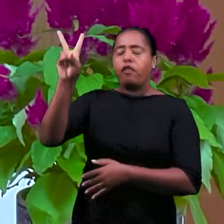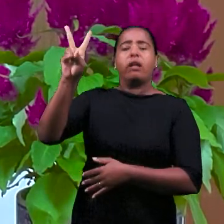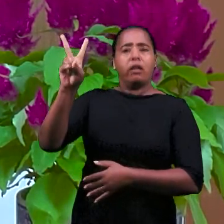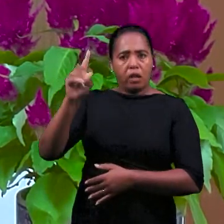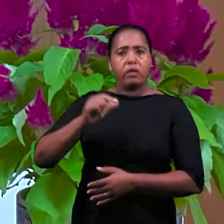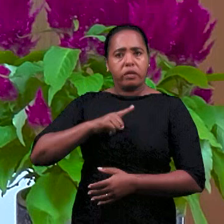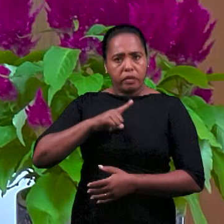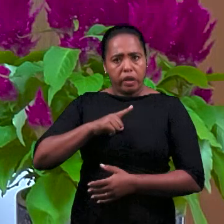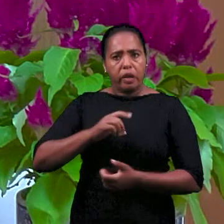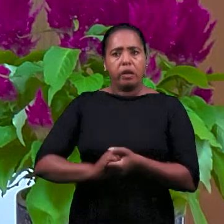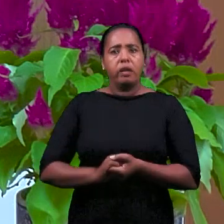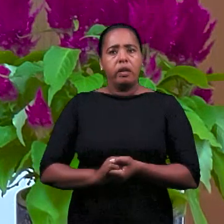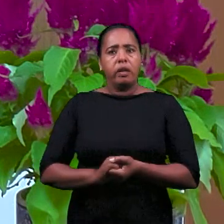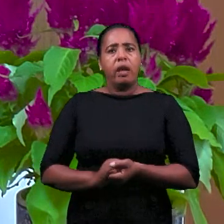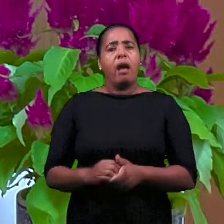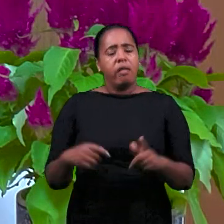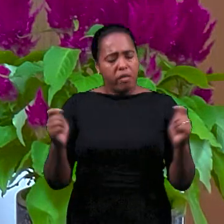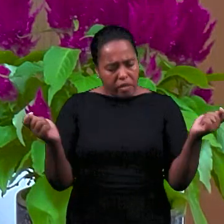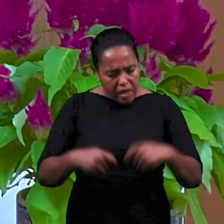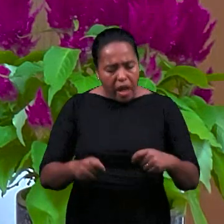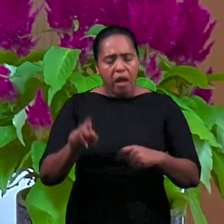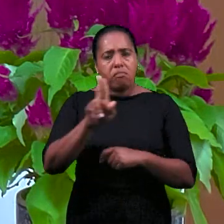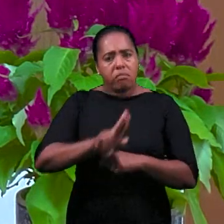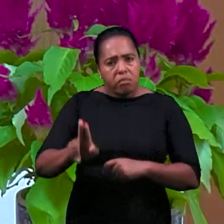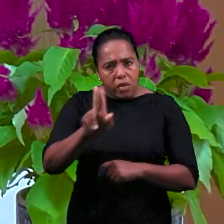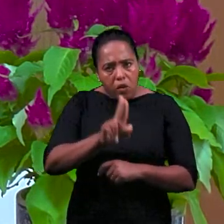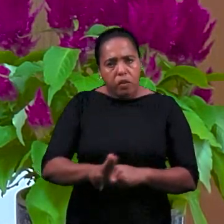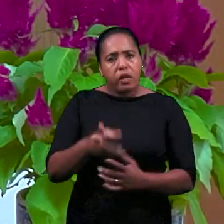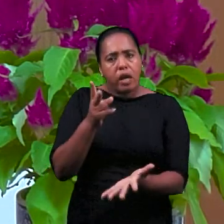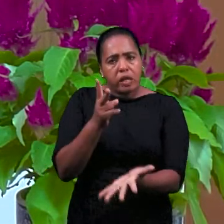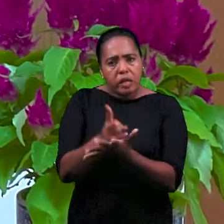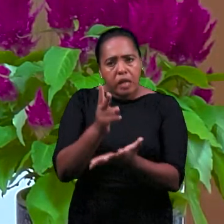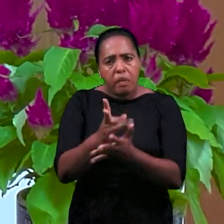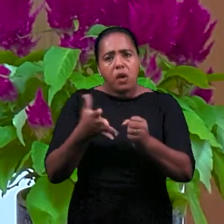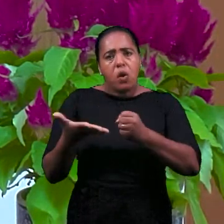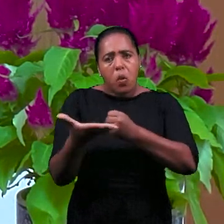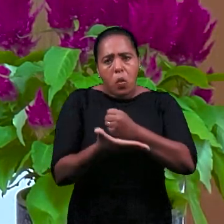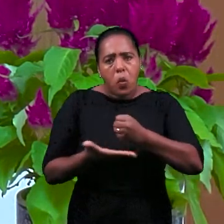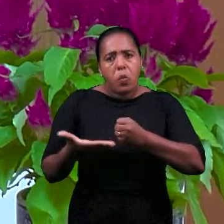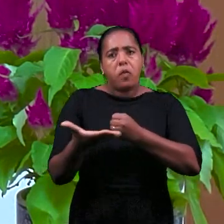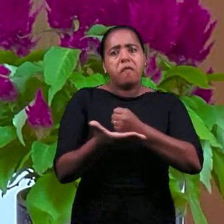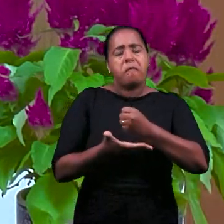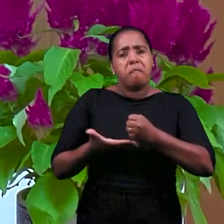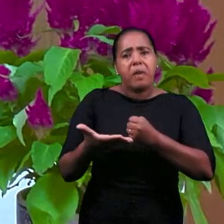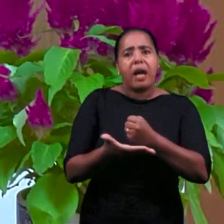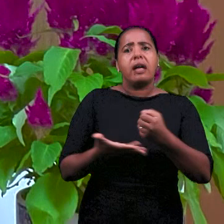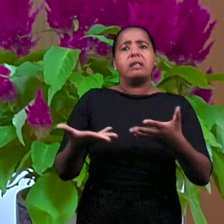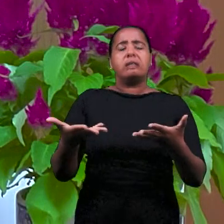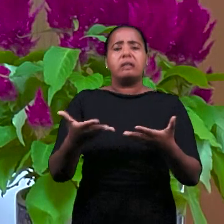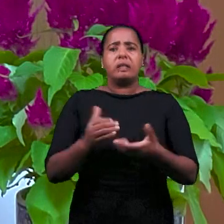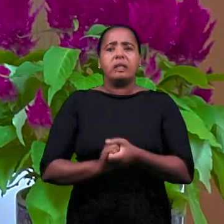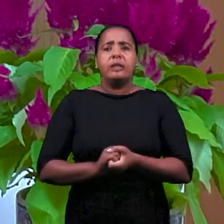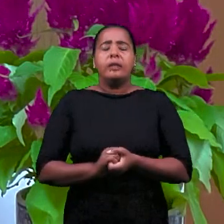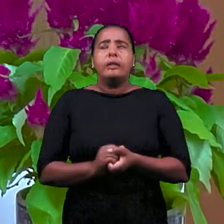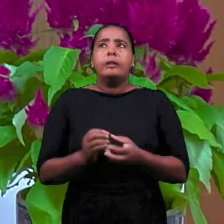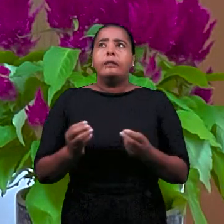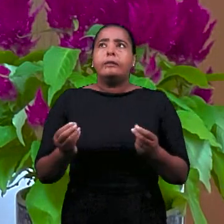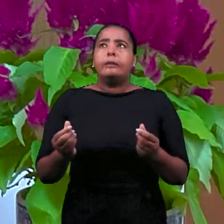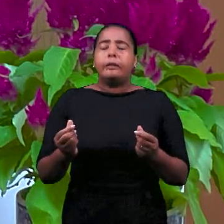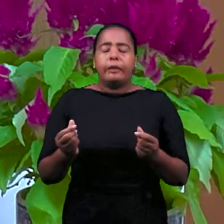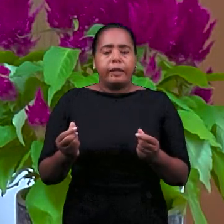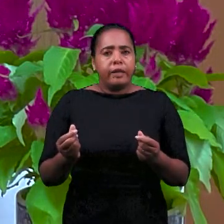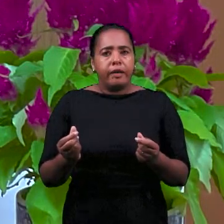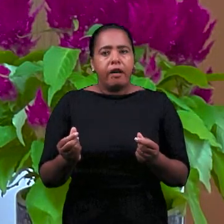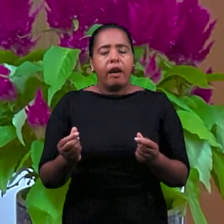имеет ценность. всегда можно пользоваться истиной как элементом, скажем так, чем-то